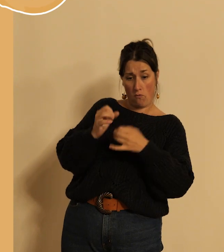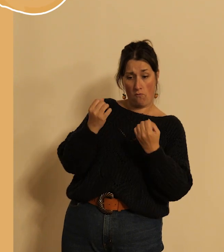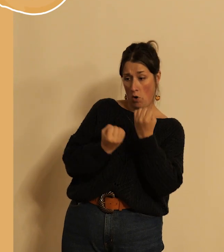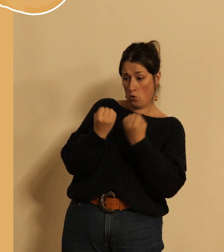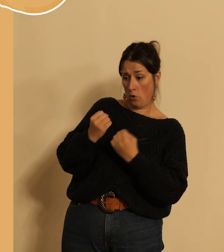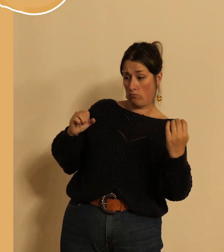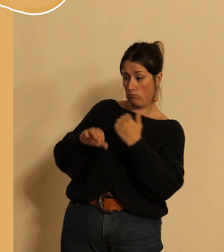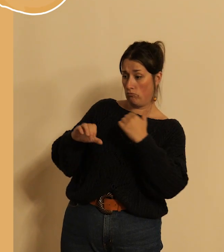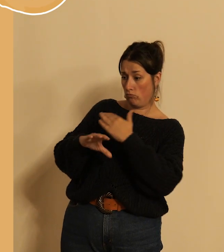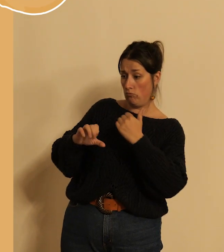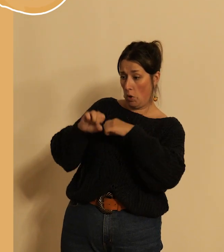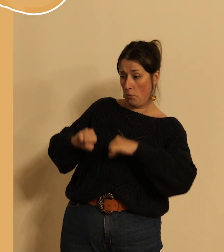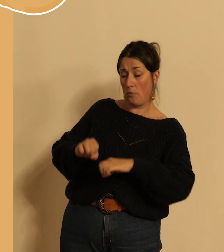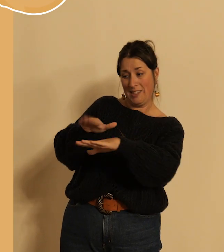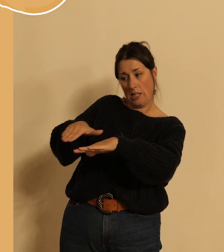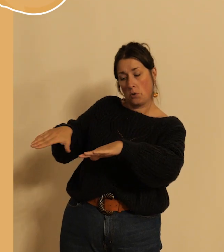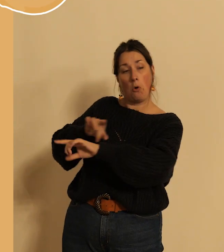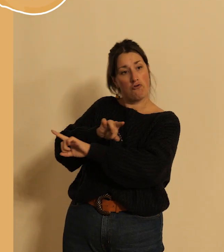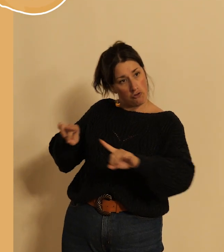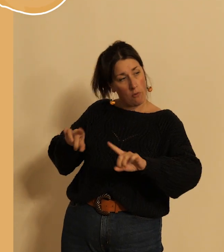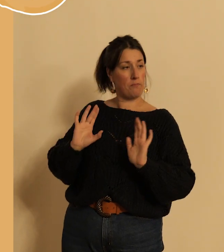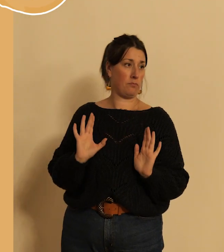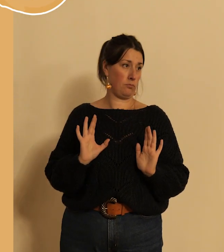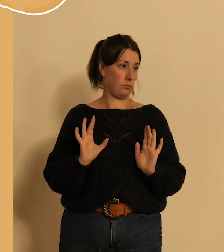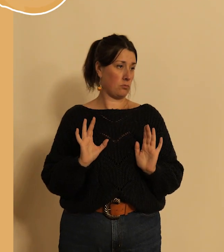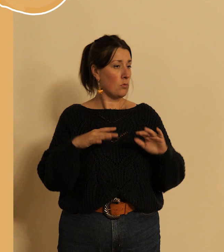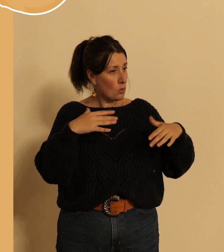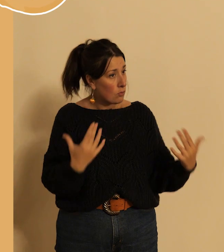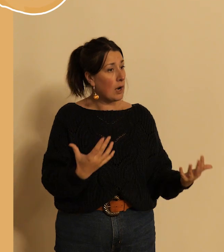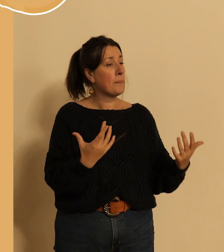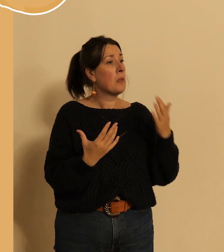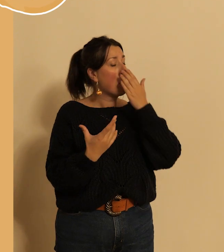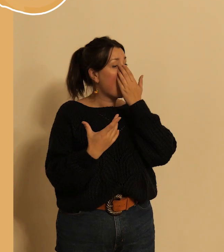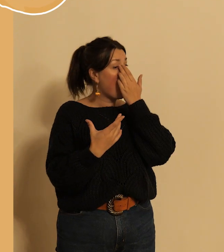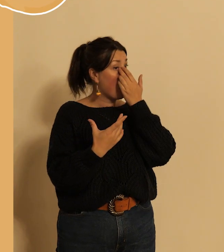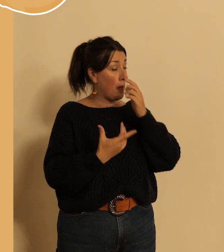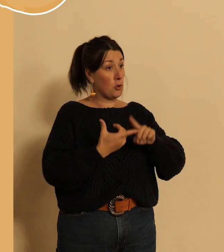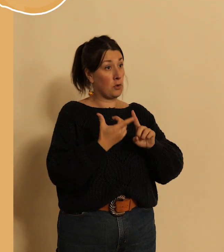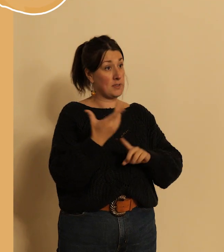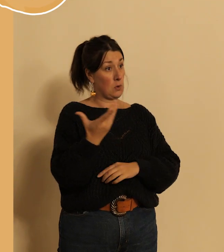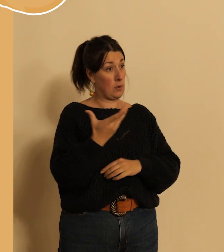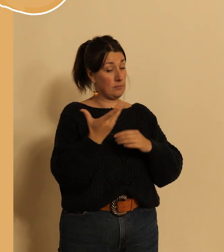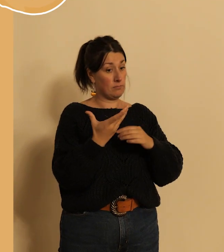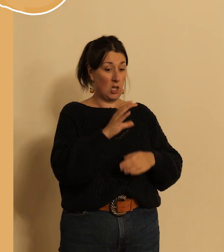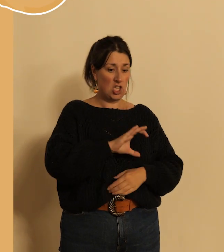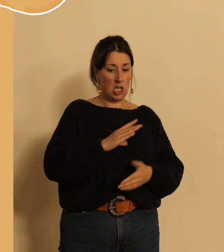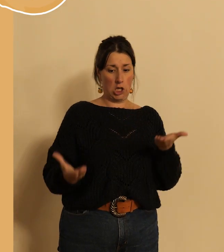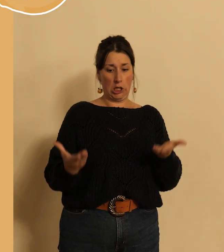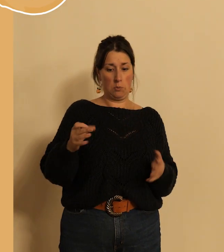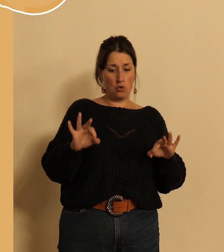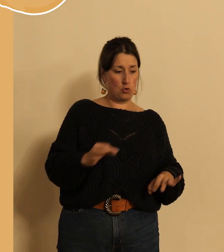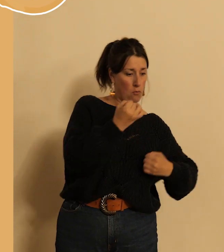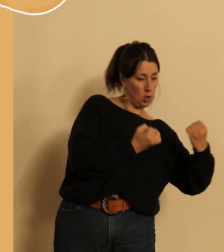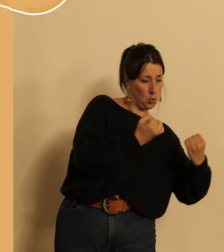forcément d'y rester mais d'accéder en respectant les piétons qui passent donc voilà il s'agit de trouver le meilleur possible pour